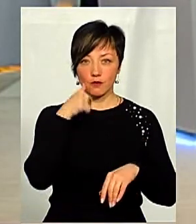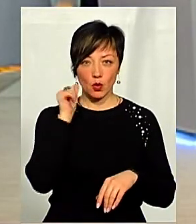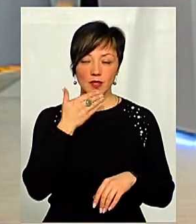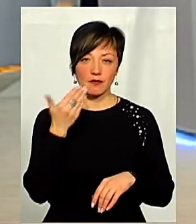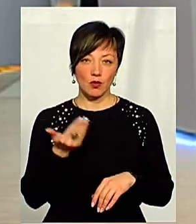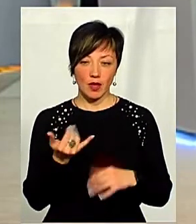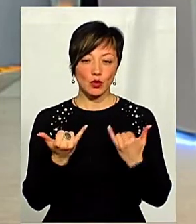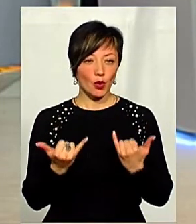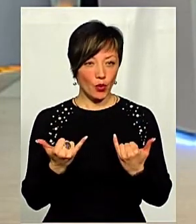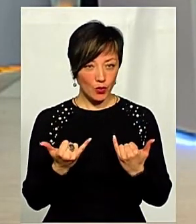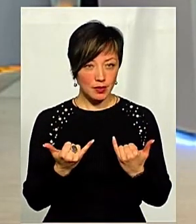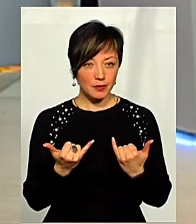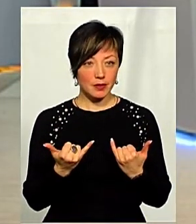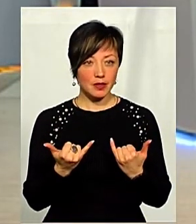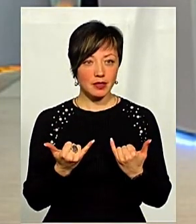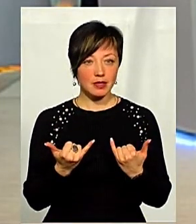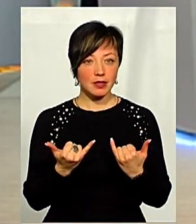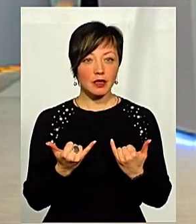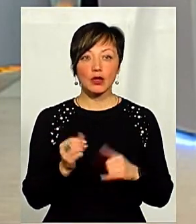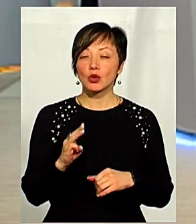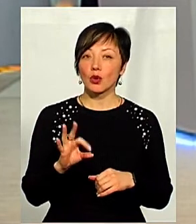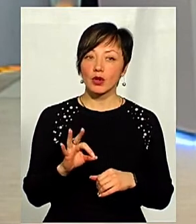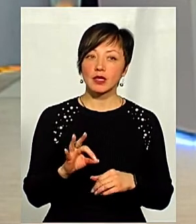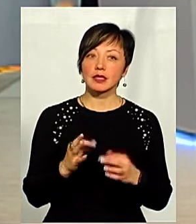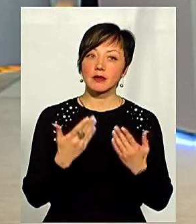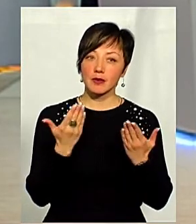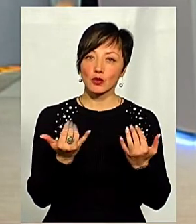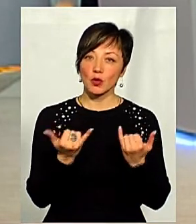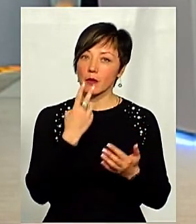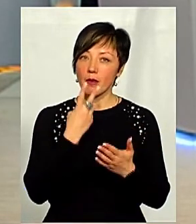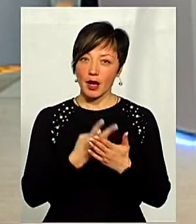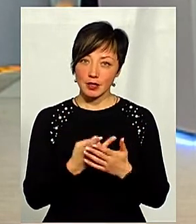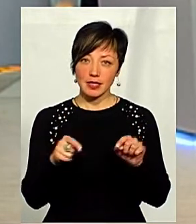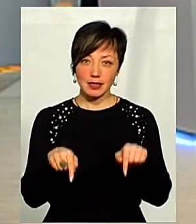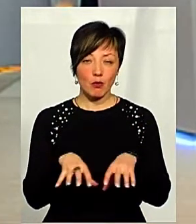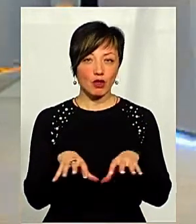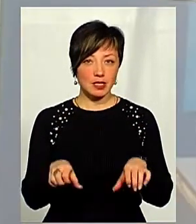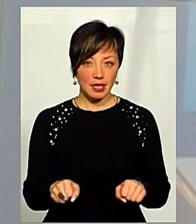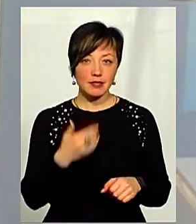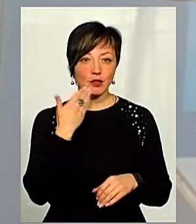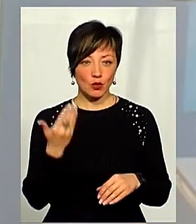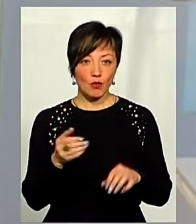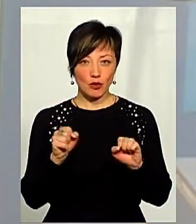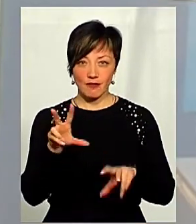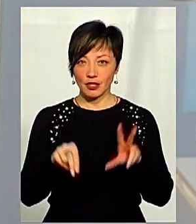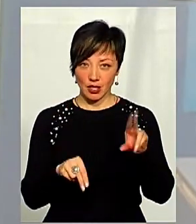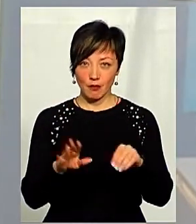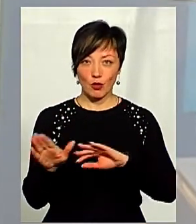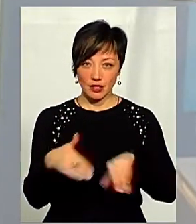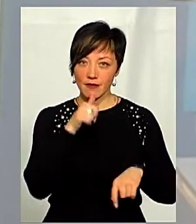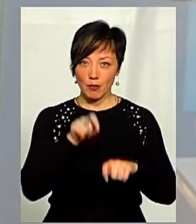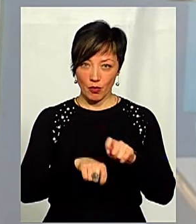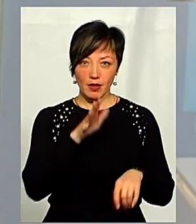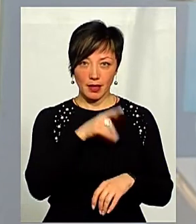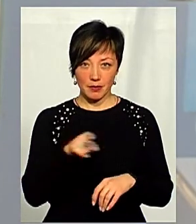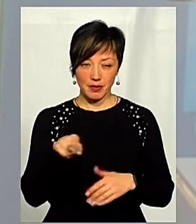ви про це звітували і сьогодні, власне. То, скільки ми вас сьогодні бачимо на цій посаді і ви звітуєте? Можемо вважати, що ви пройшли